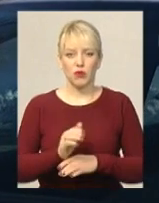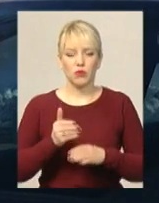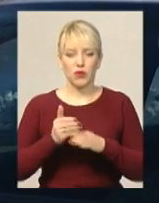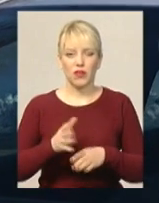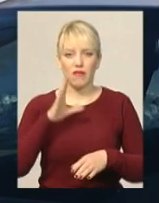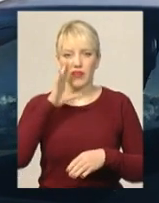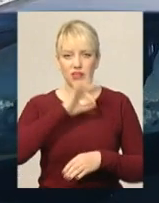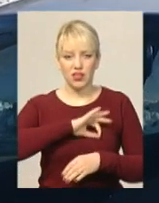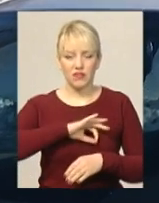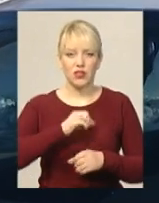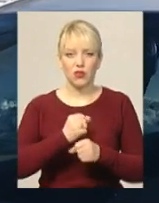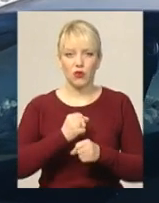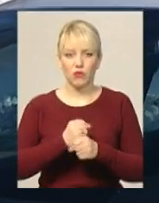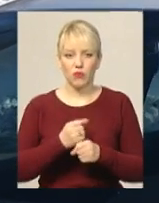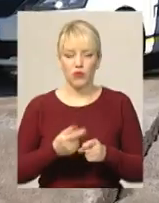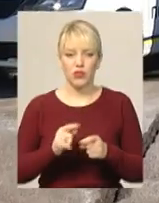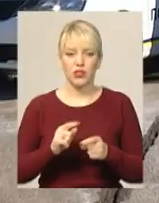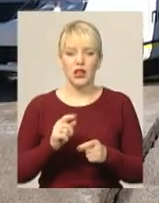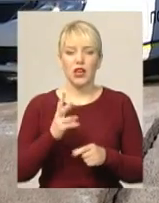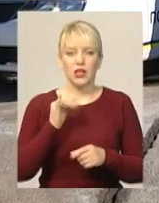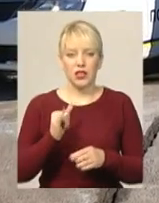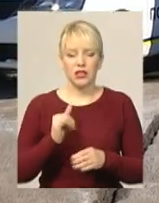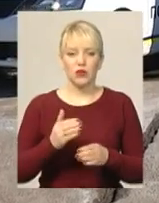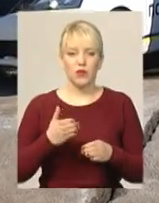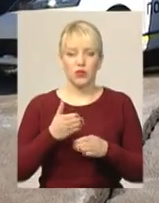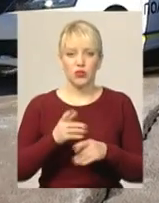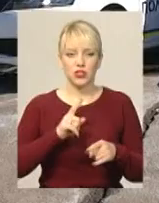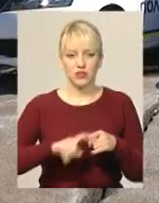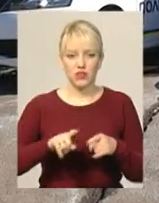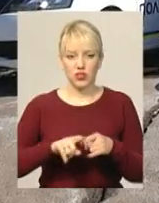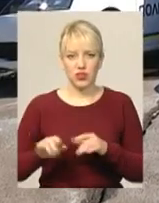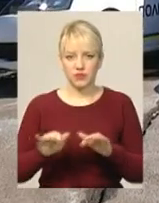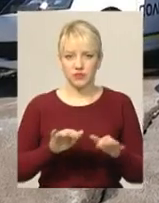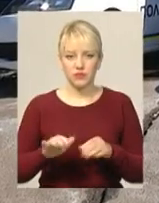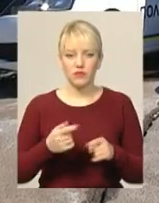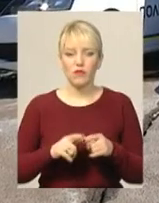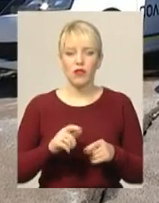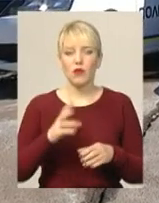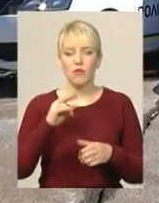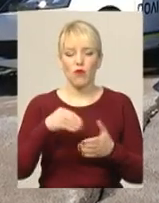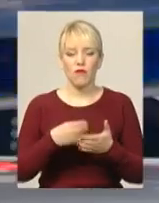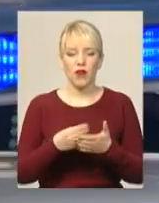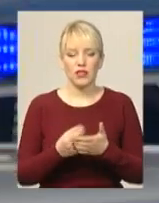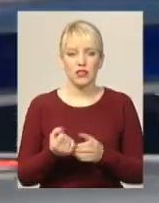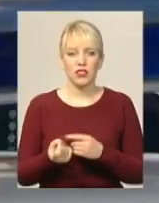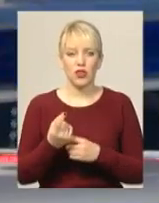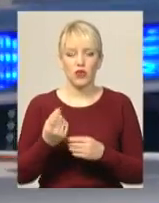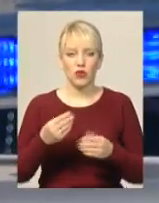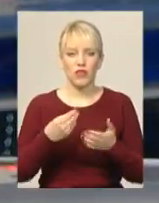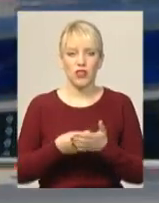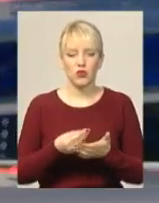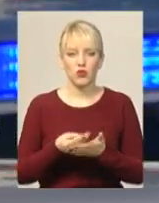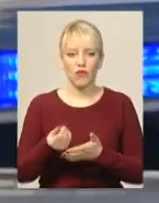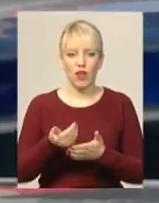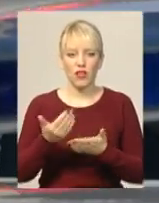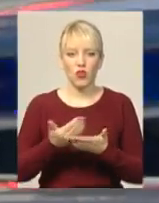правоохоронців та дозволять зменшити час реагування на повідомлення громадян. Про вартість та джерело фінансування нового транспорту у Головному управлінні